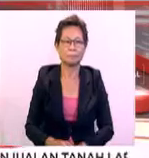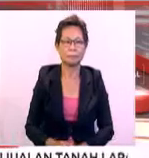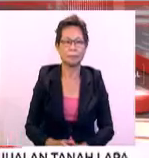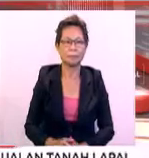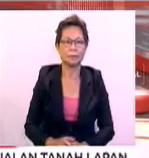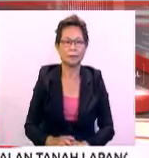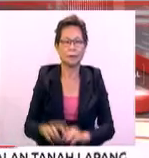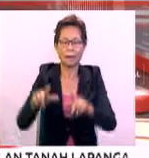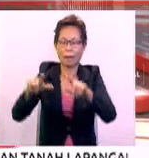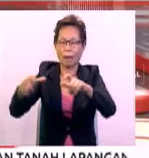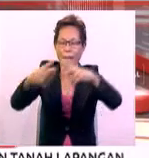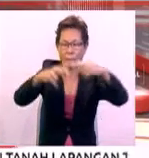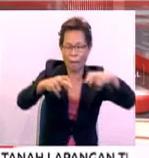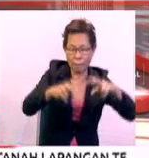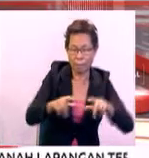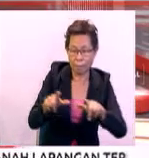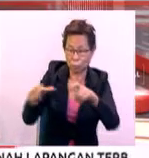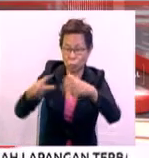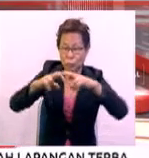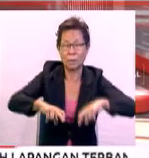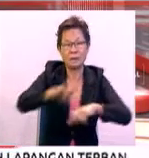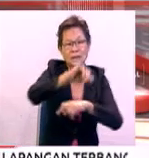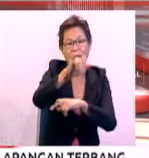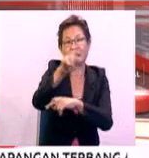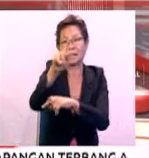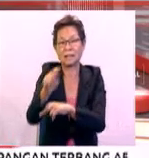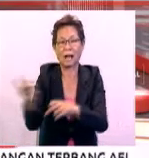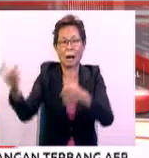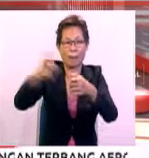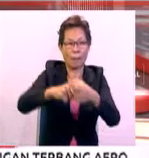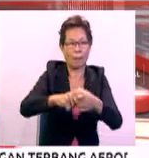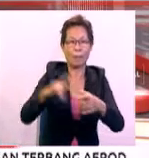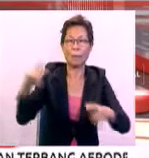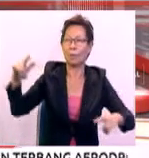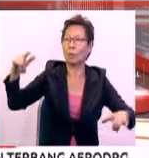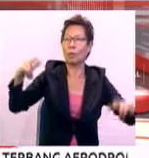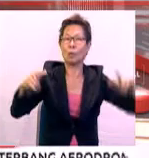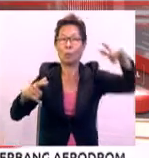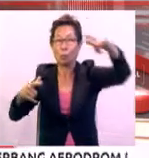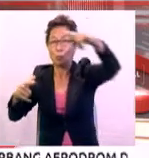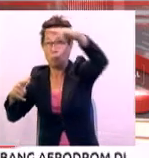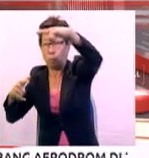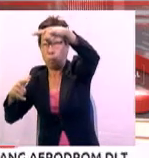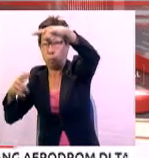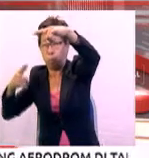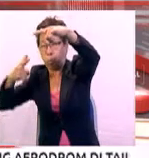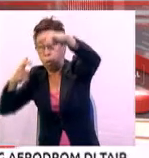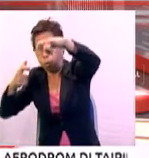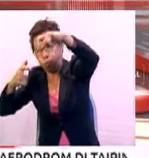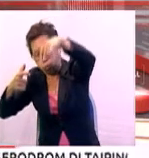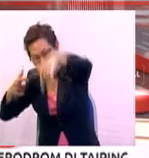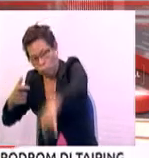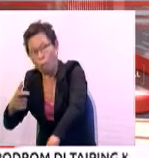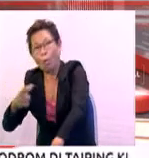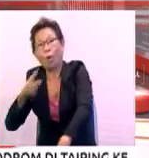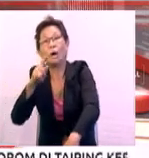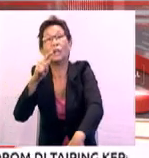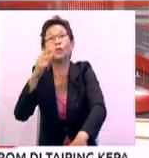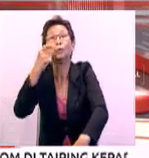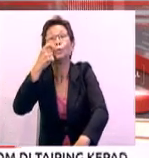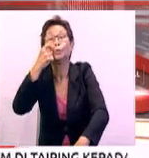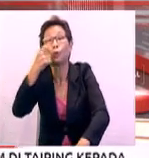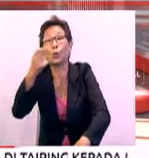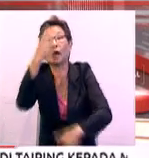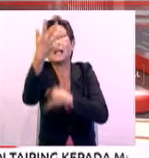Pasukan penyiasatan bersama GIT mengenai tragedi pesawat MH17 yang ditembak jatuh di timur Ukraine